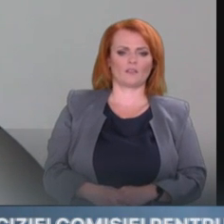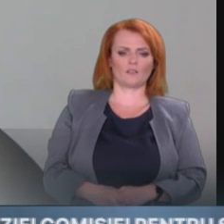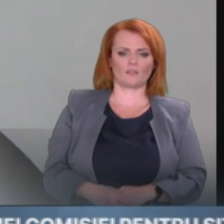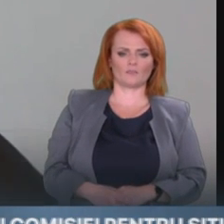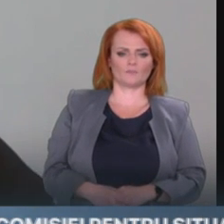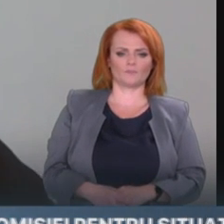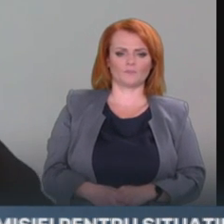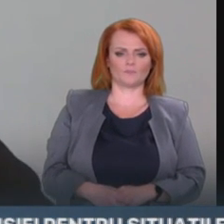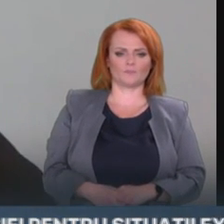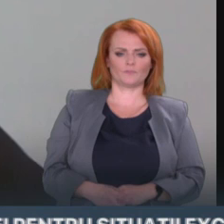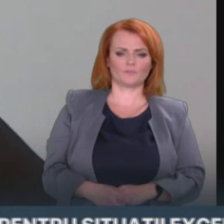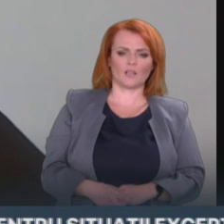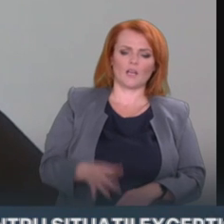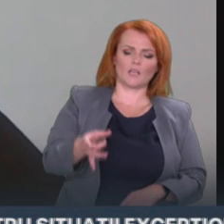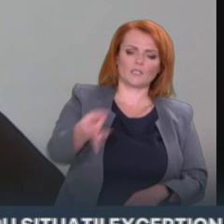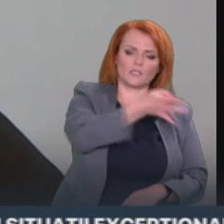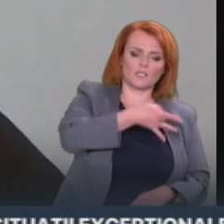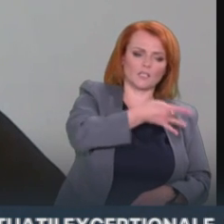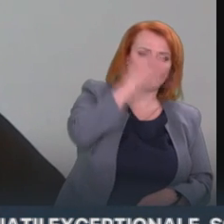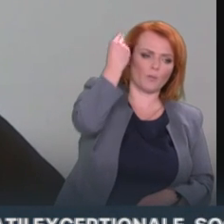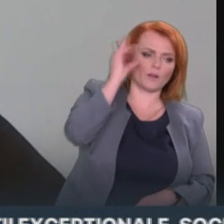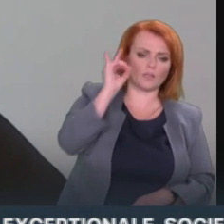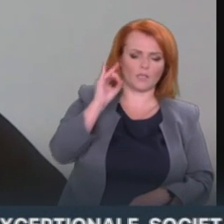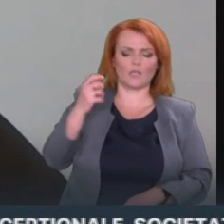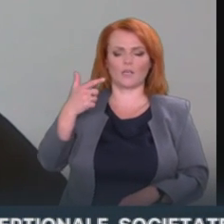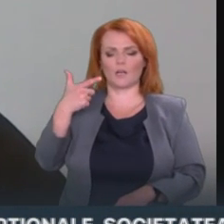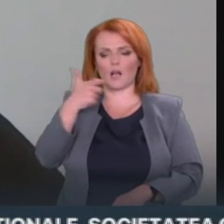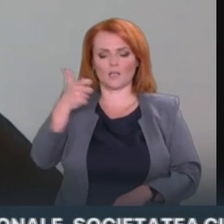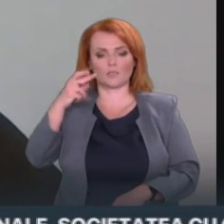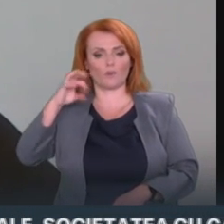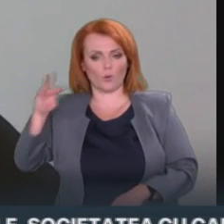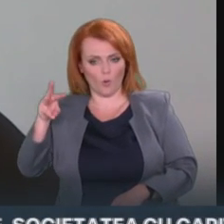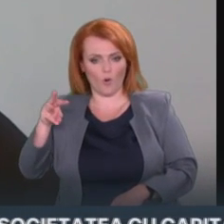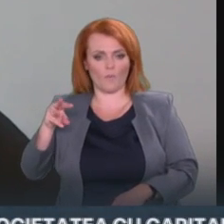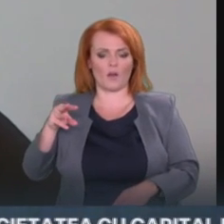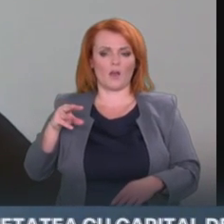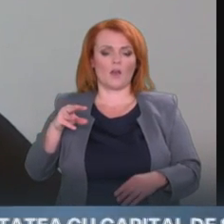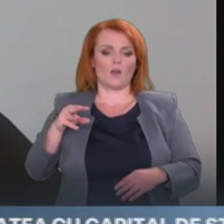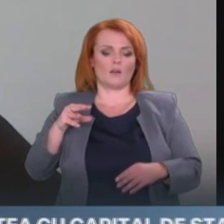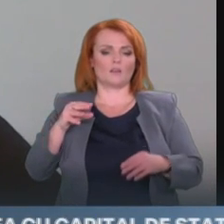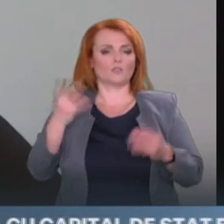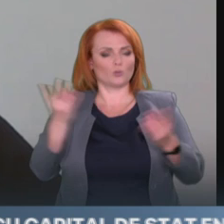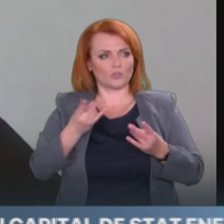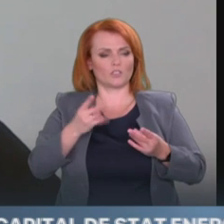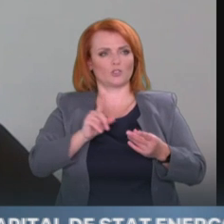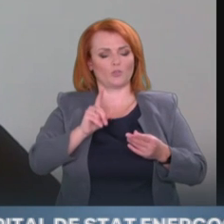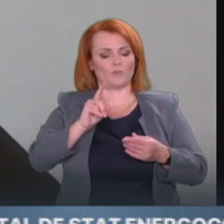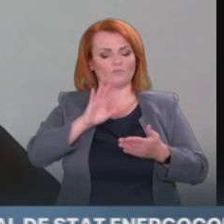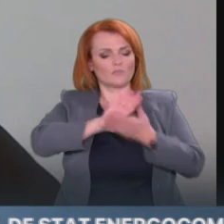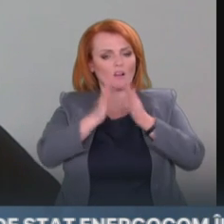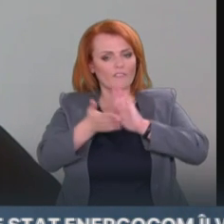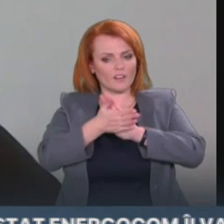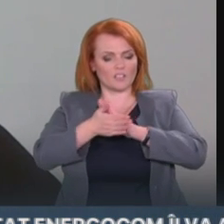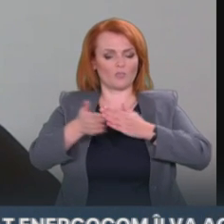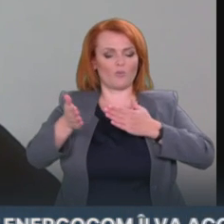dintre Republica Moldova și Gazprom urmează să fie clarificate. Acele neînțelegere din relații comerciale pe